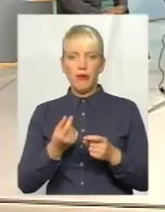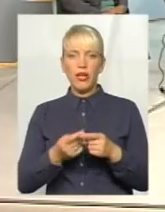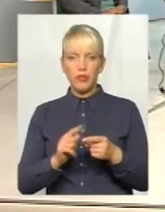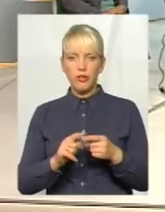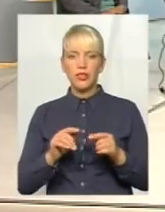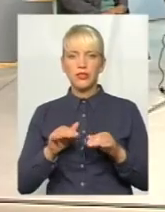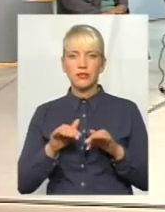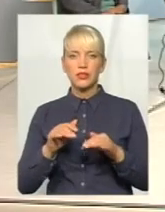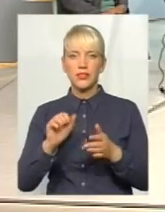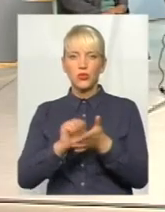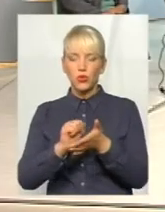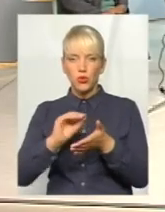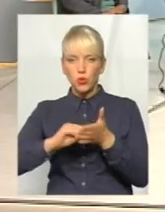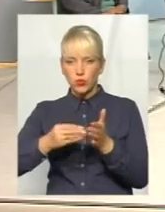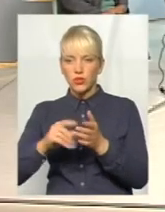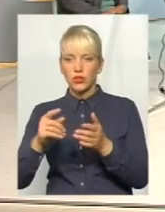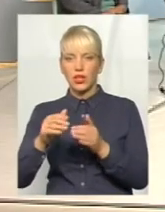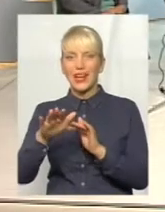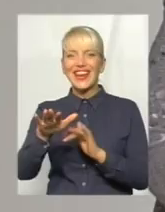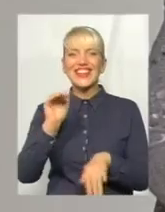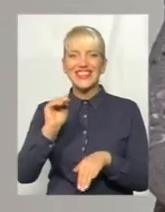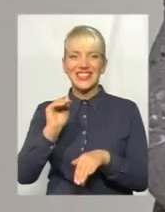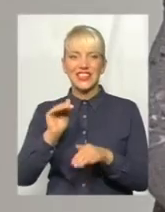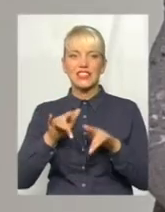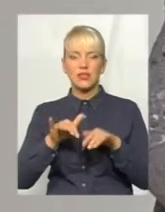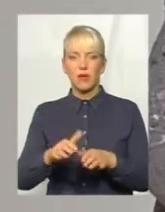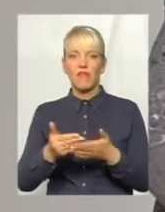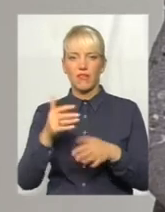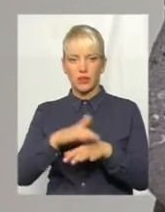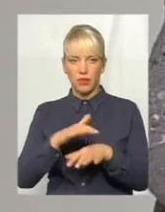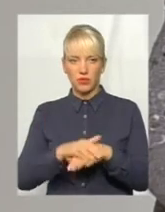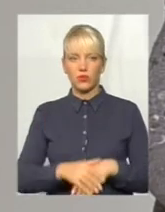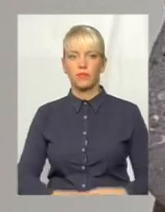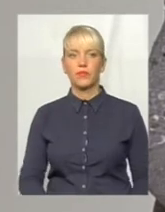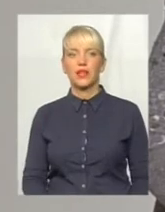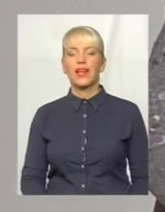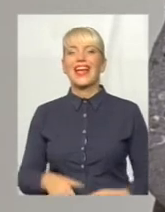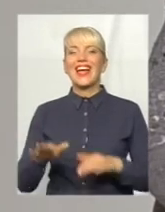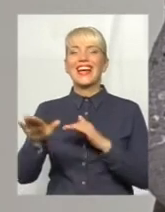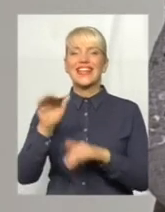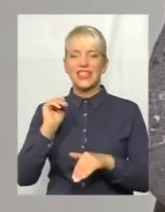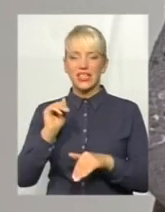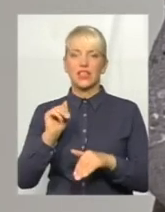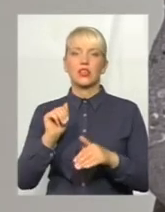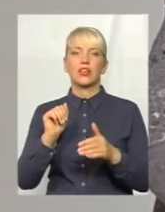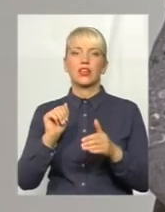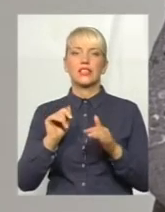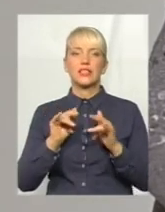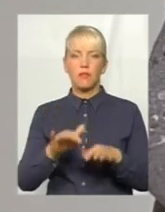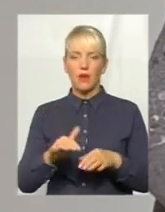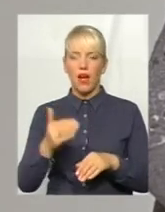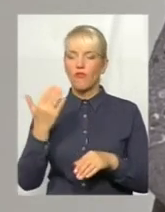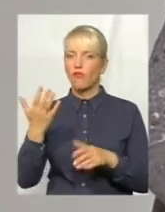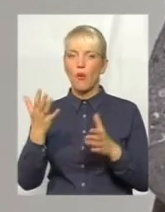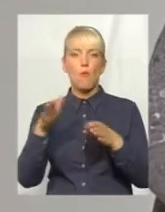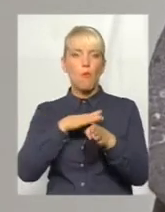банку, щоб можна було… Вони повний пакет документів не отримали. Вони так само